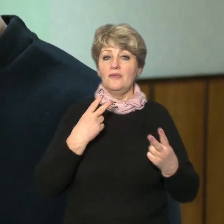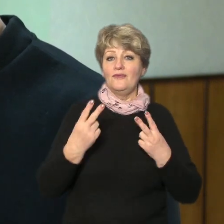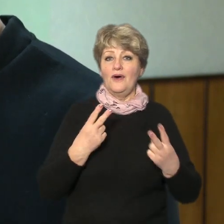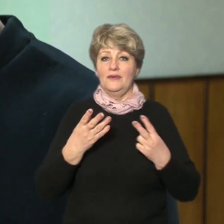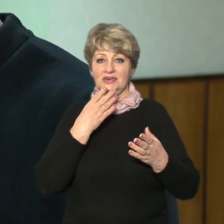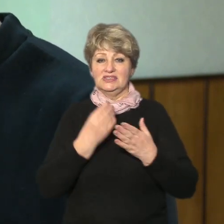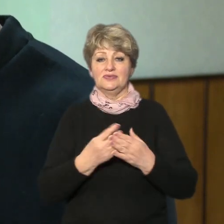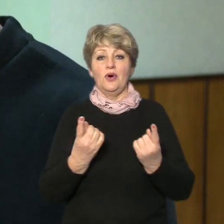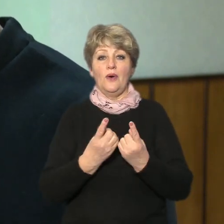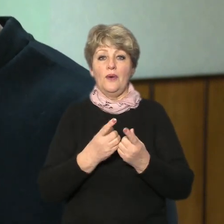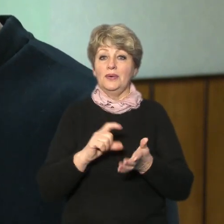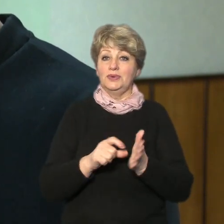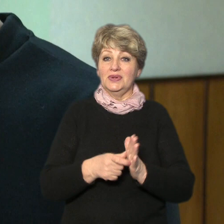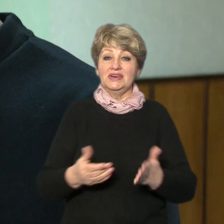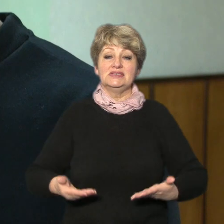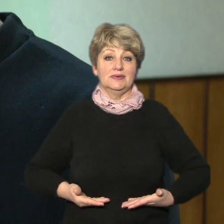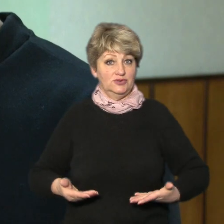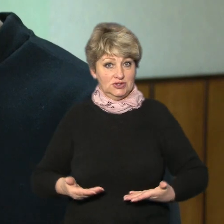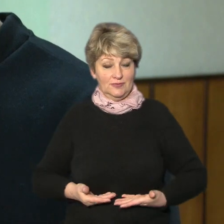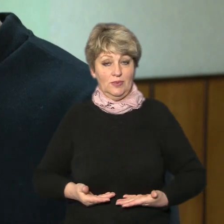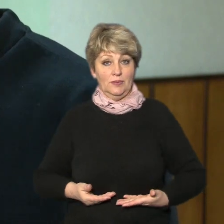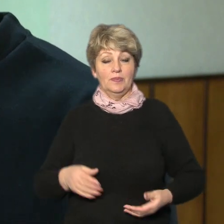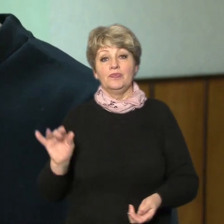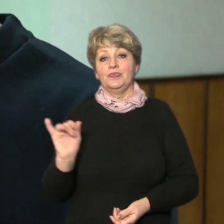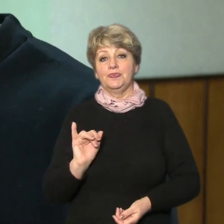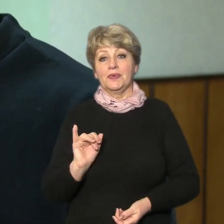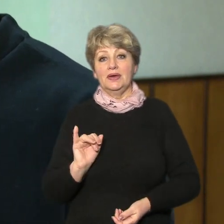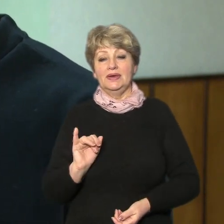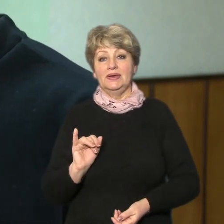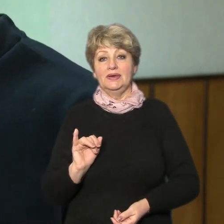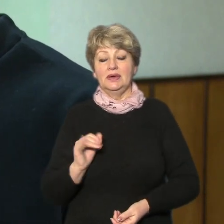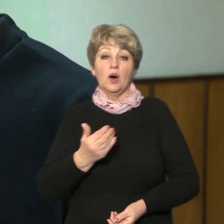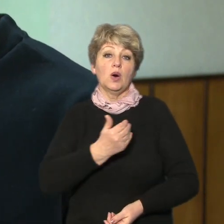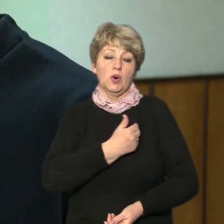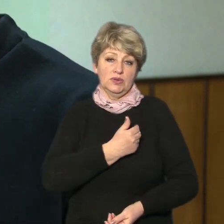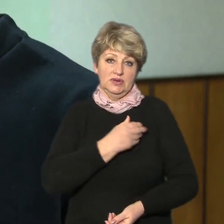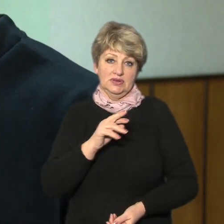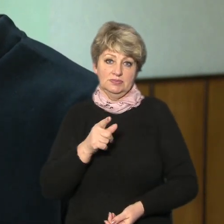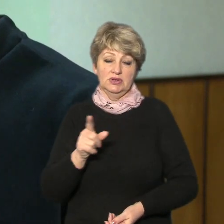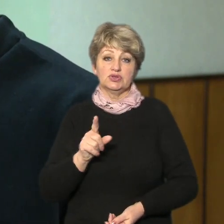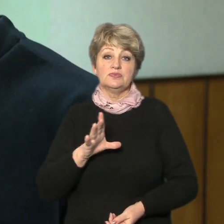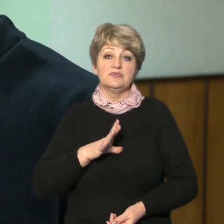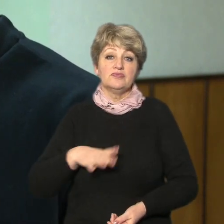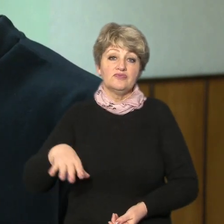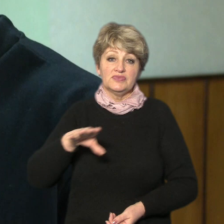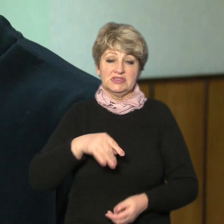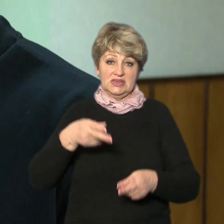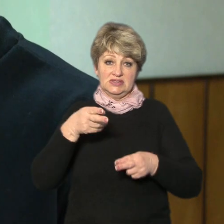своїх однокласників вживу і хотілося б щоб все закінчилось